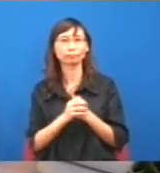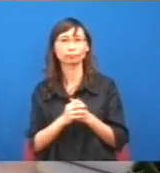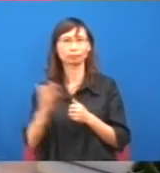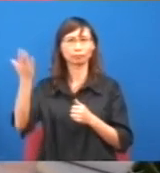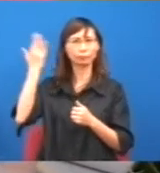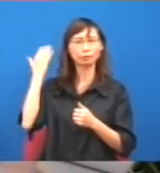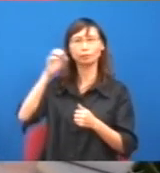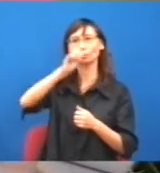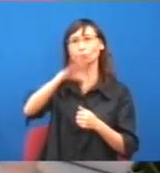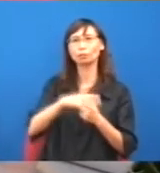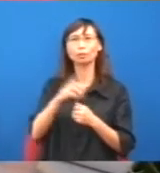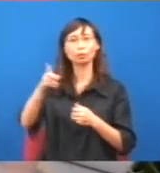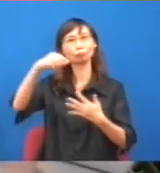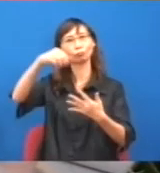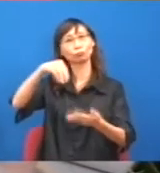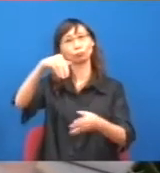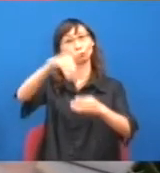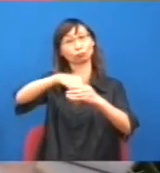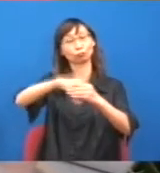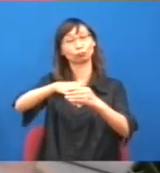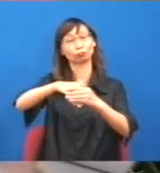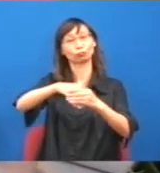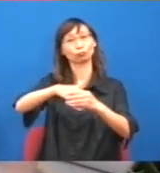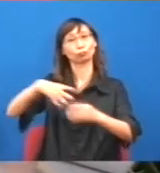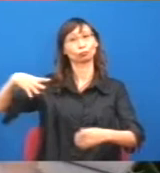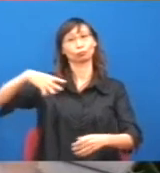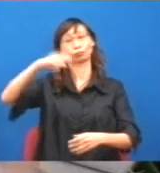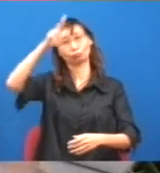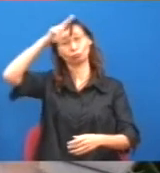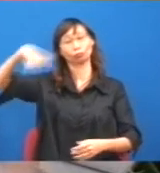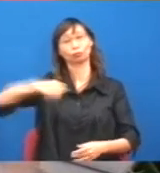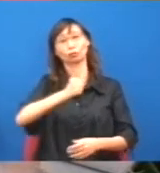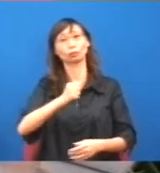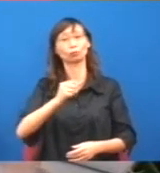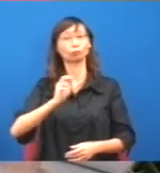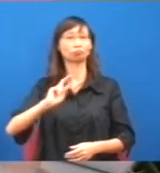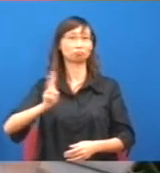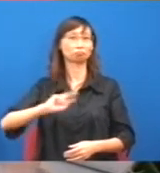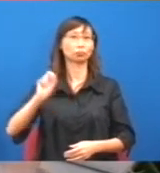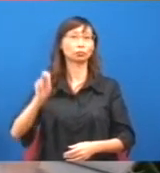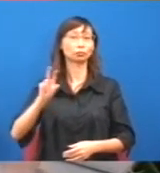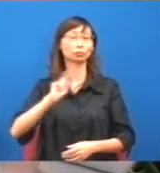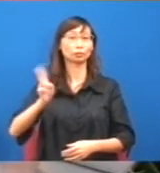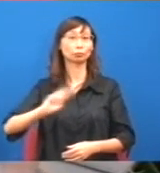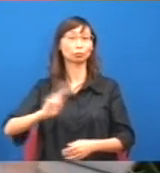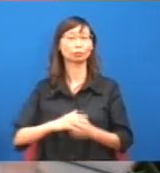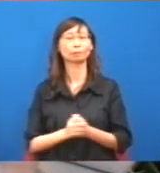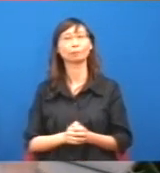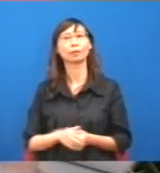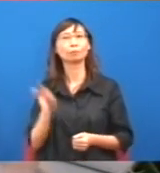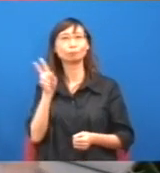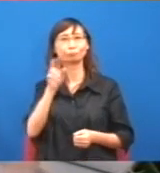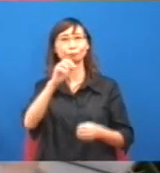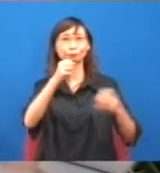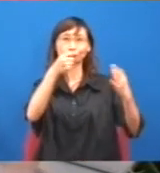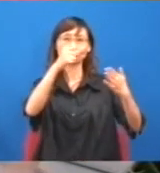他會否競選特首一樣,我一屆都不競選,23條他就當是無意無盜,要